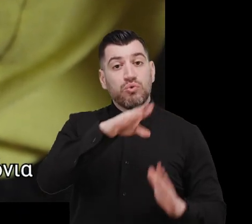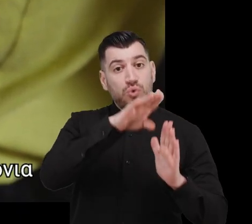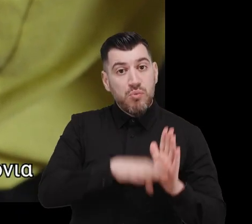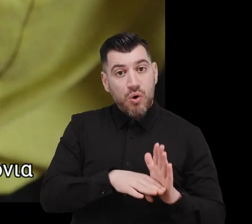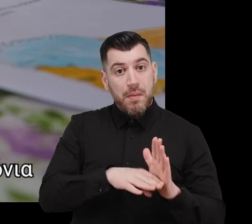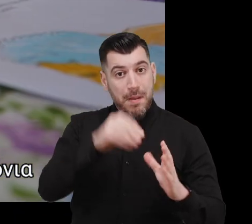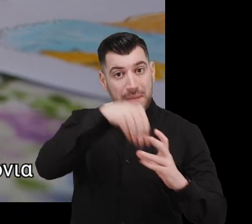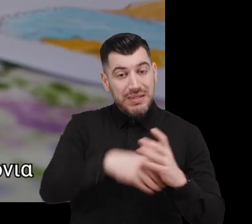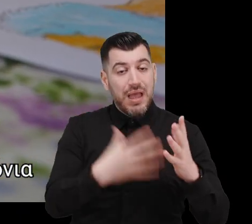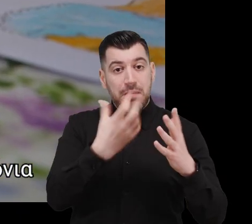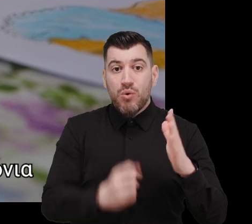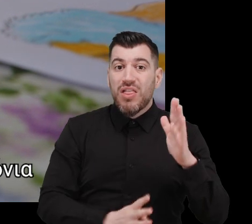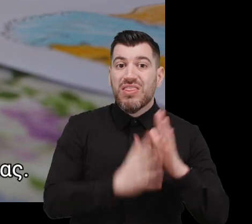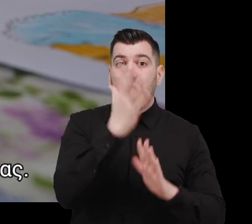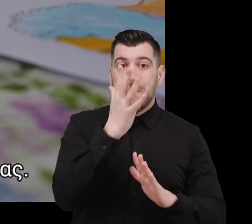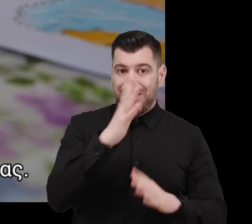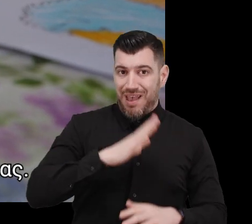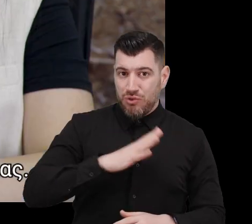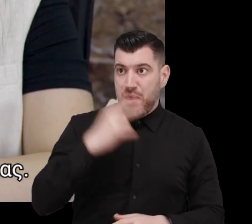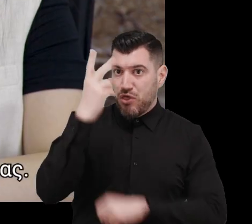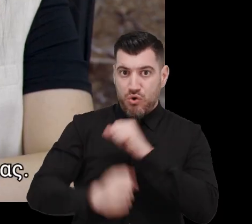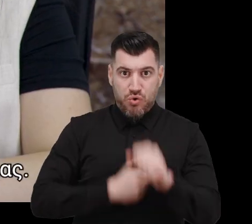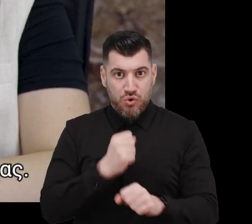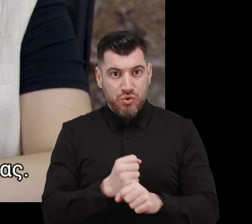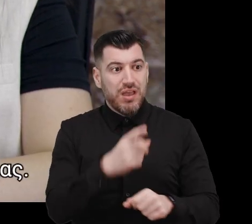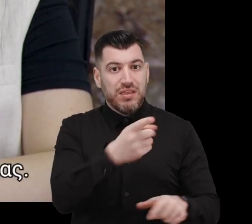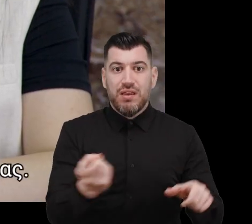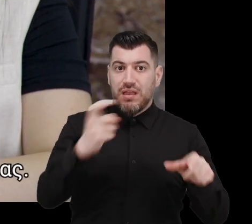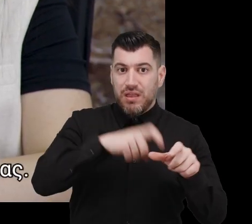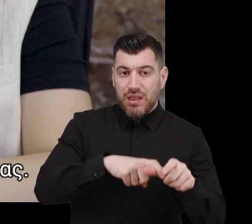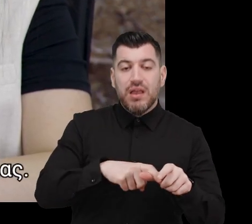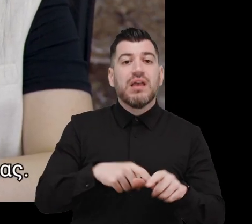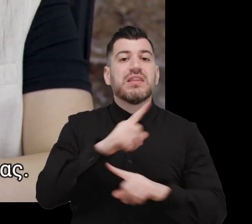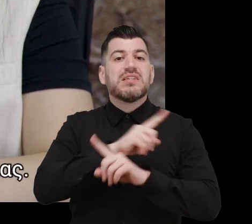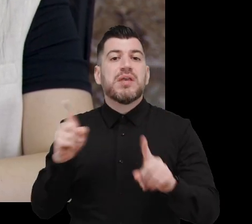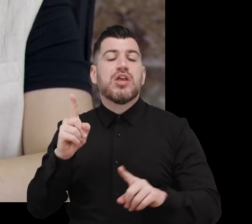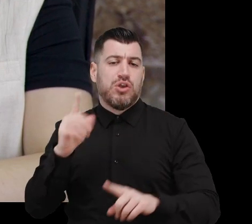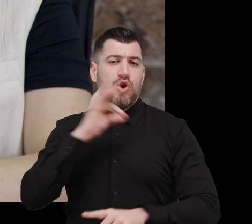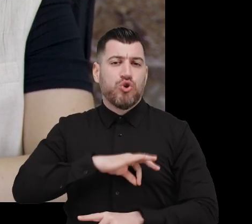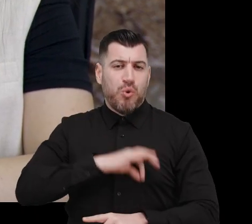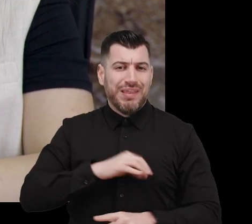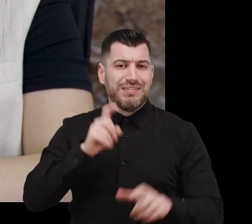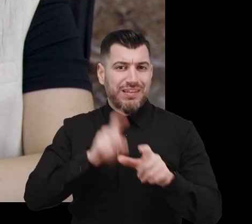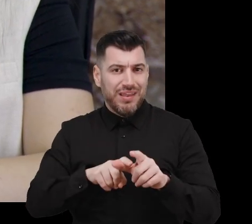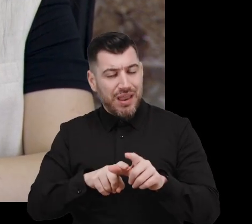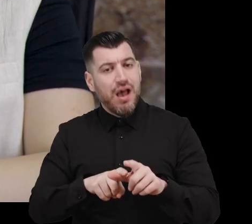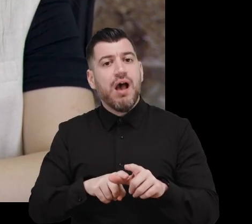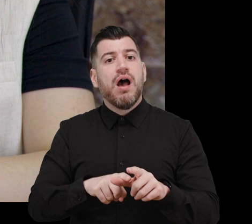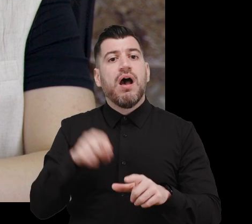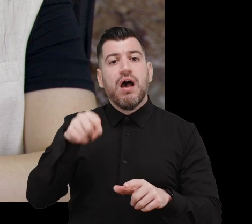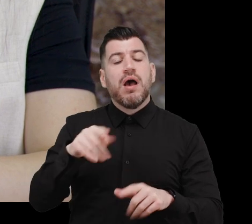ενήλικων ατόμων εδώ και δύο χρόνια και αποτελεί παράρτημα της Αστικής Μη Κερδοσκοπικής Εταιρείας, Ελληνικό Κέντρο